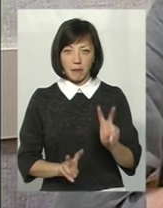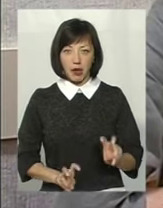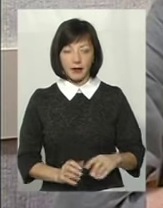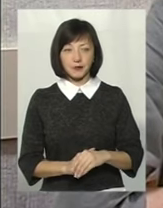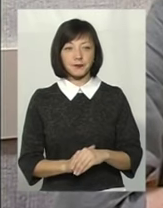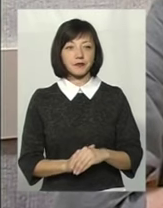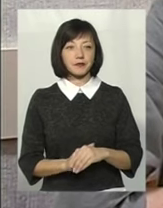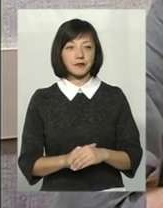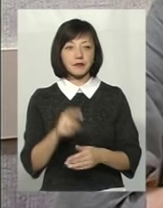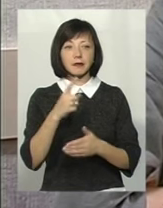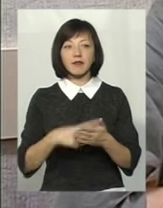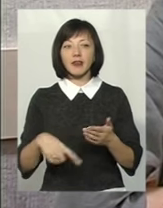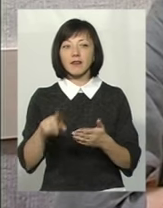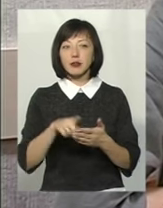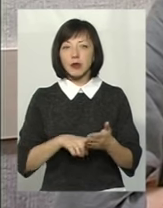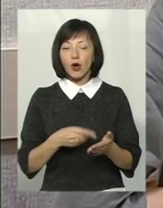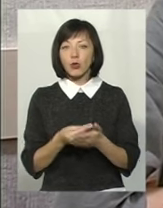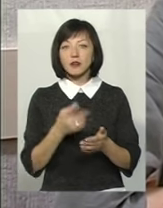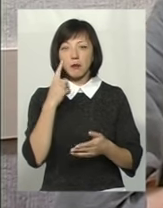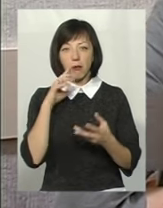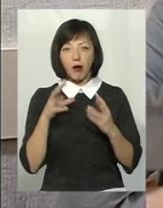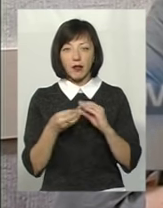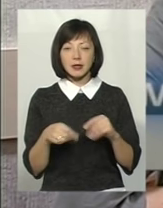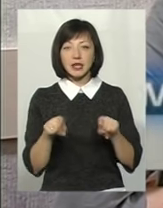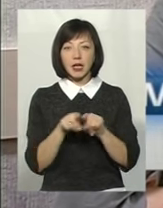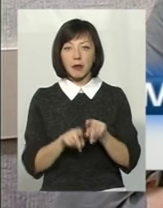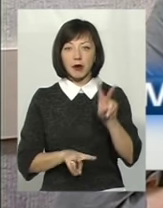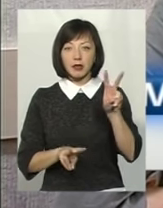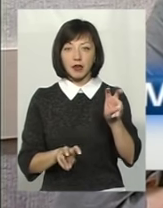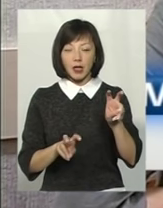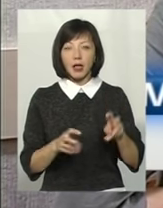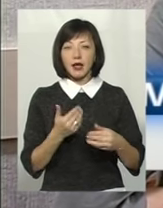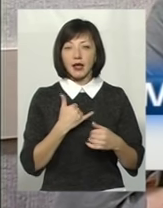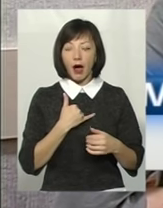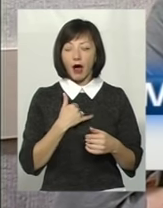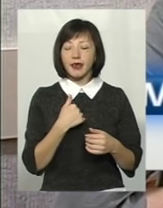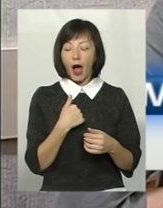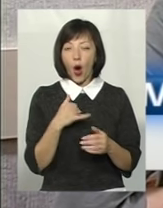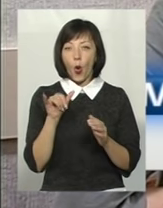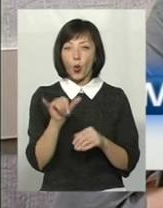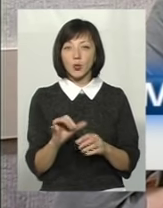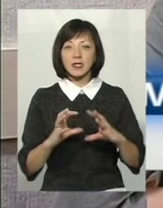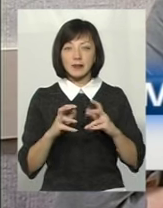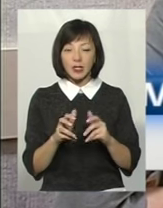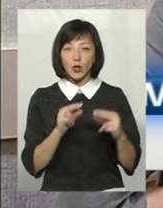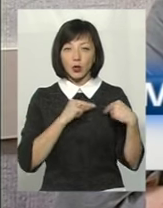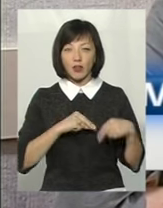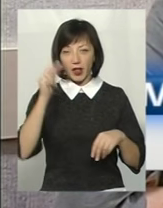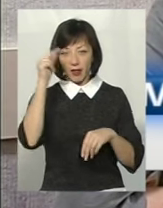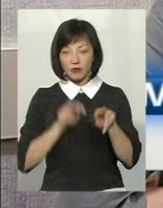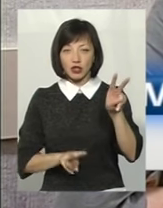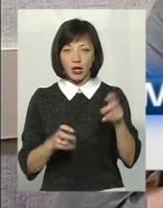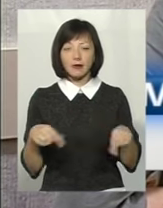Відмінено оцінювання в балах з таких предметів, як «я у світі» та «трудове навчання». Ці